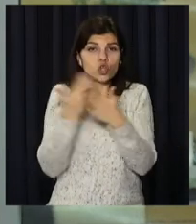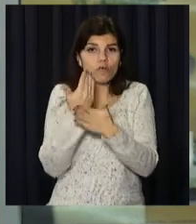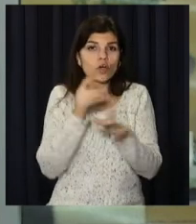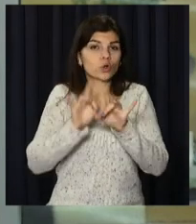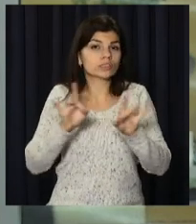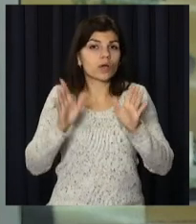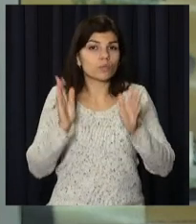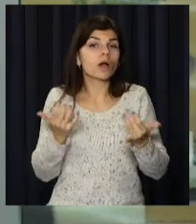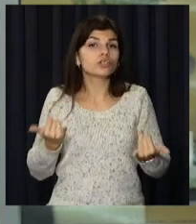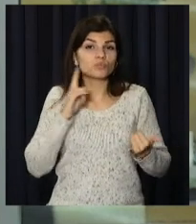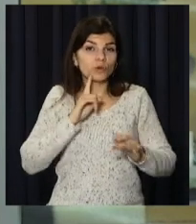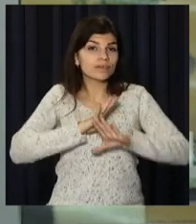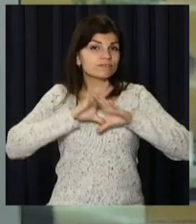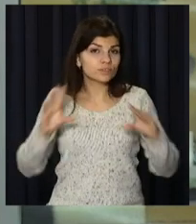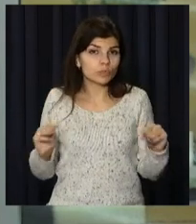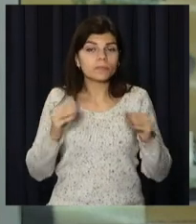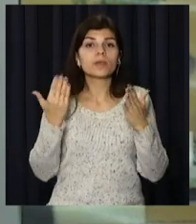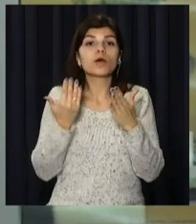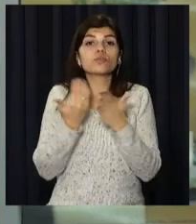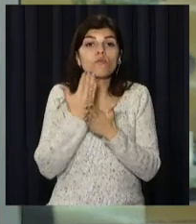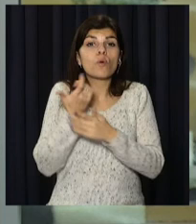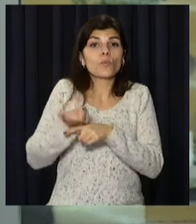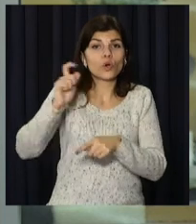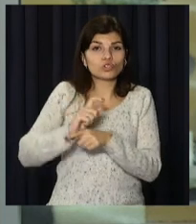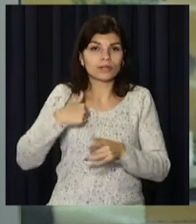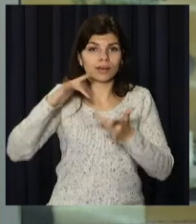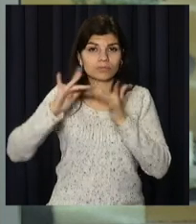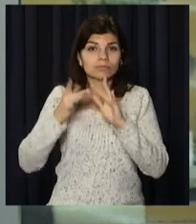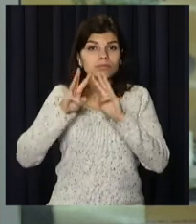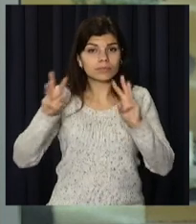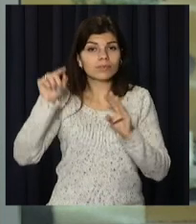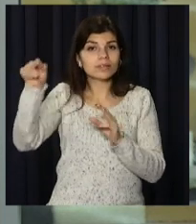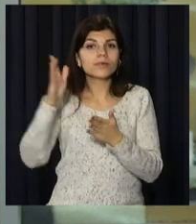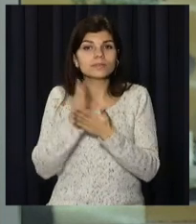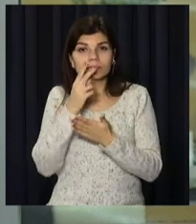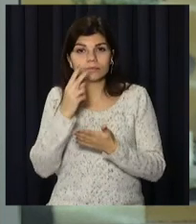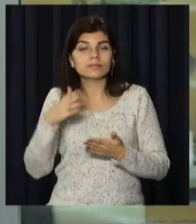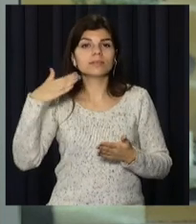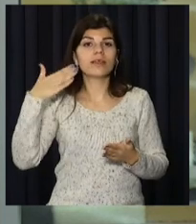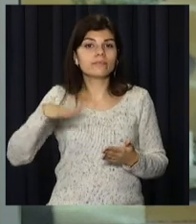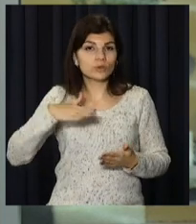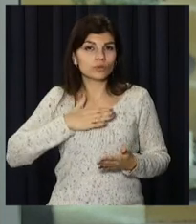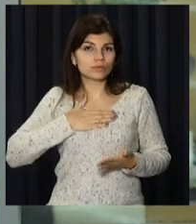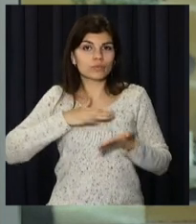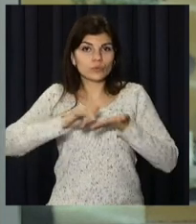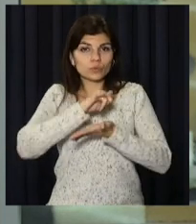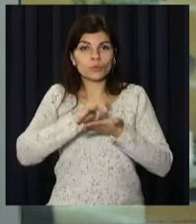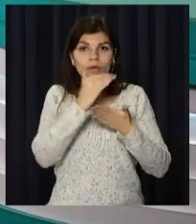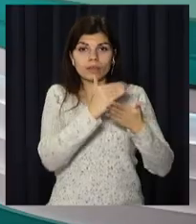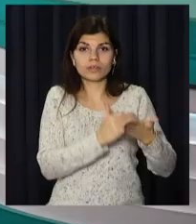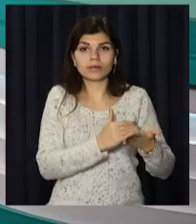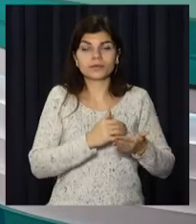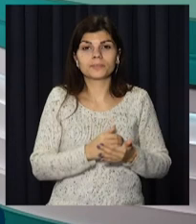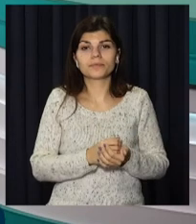новин. На цьому в мене все. Більше новин читайте на нашому сайті opendv.media. Сюжети переглядайте на ютуб-каналі.